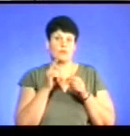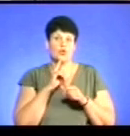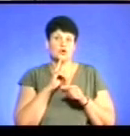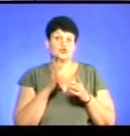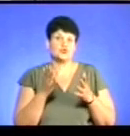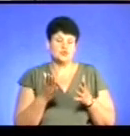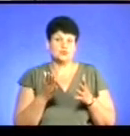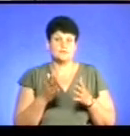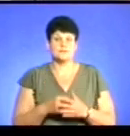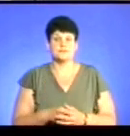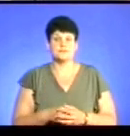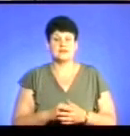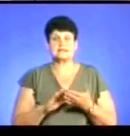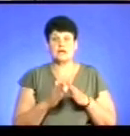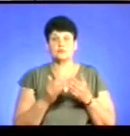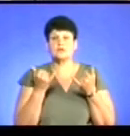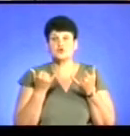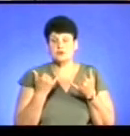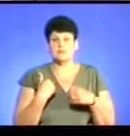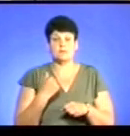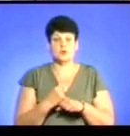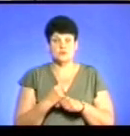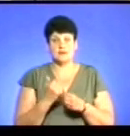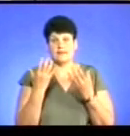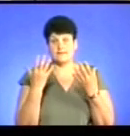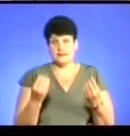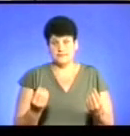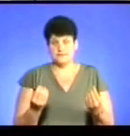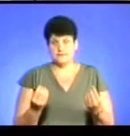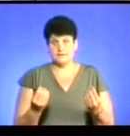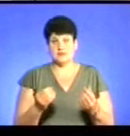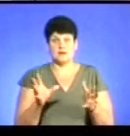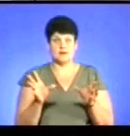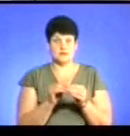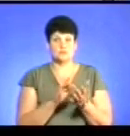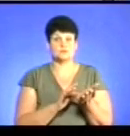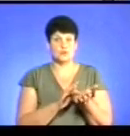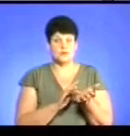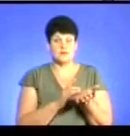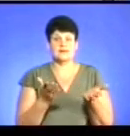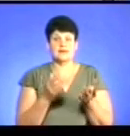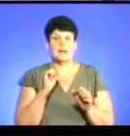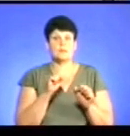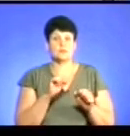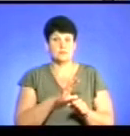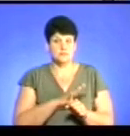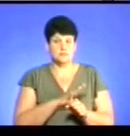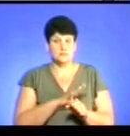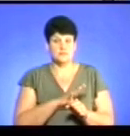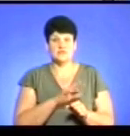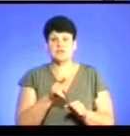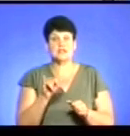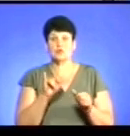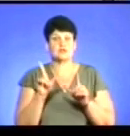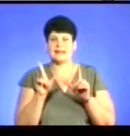Хоча, станом на сьогодні, ми працювали сьогодні день з ромами, з тими, які їх побили. Вони